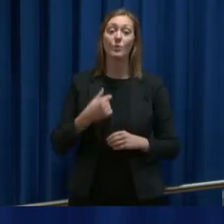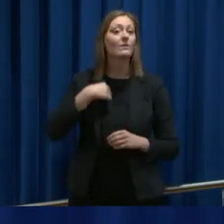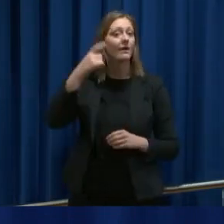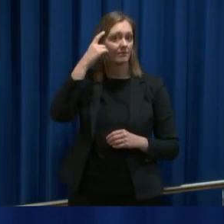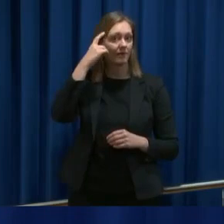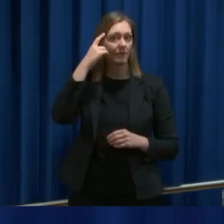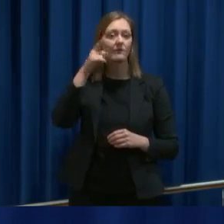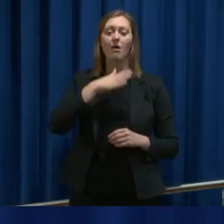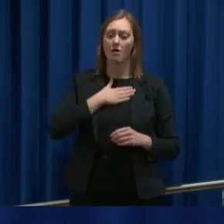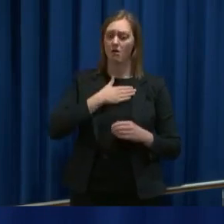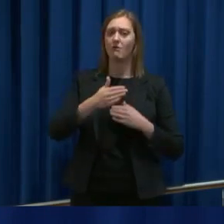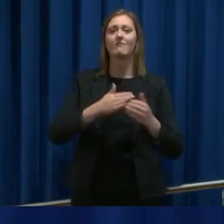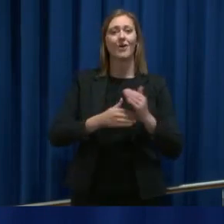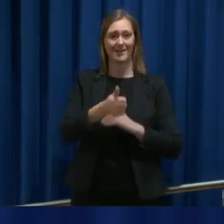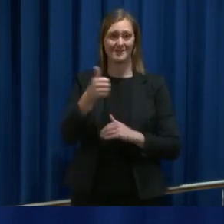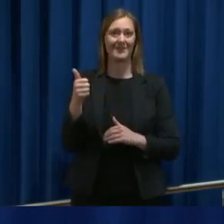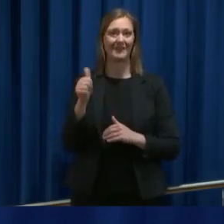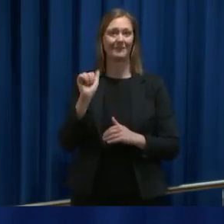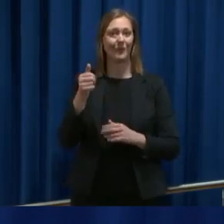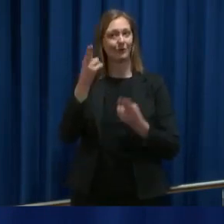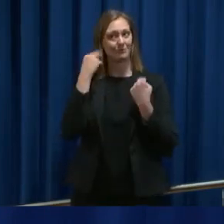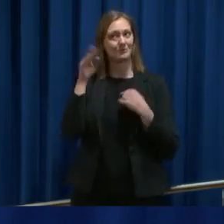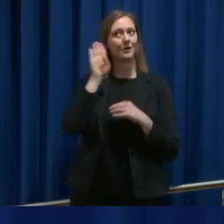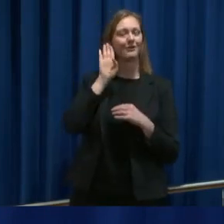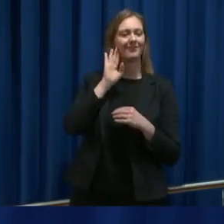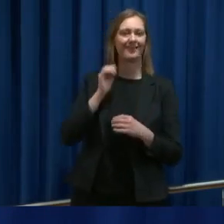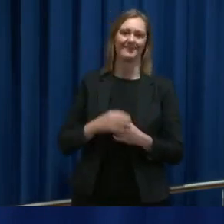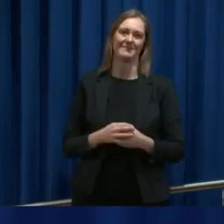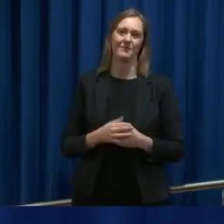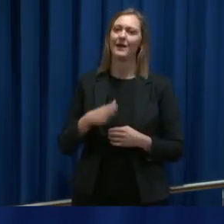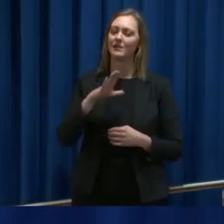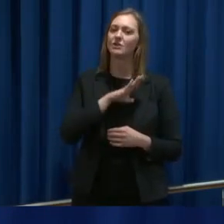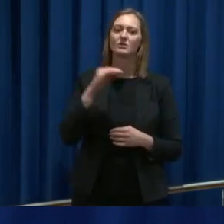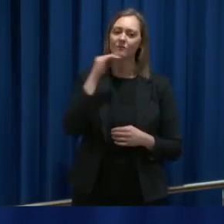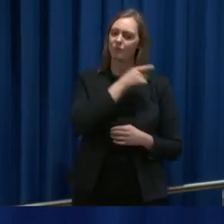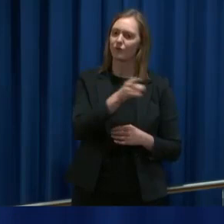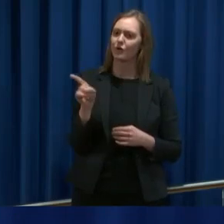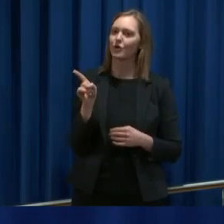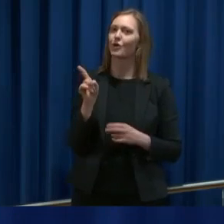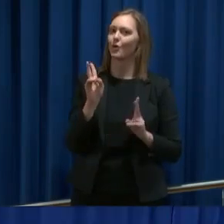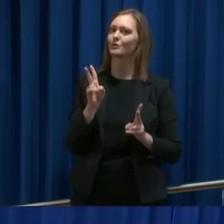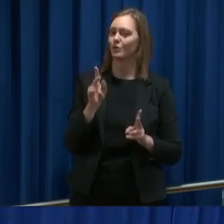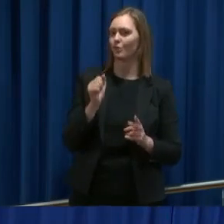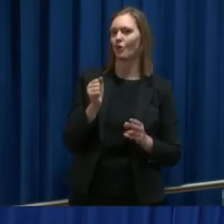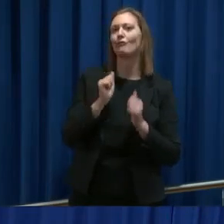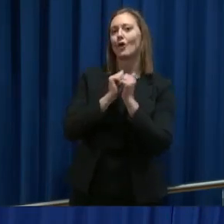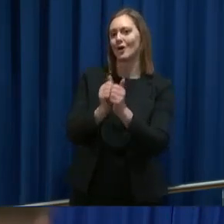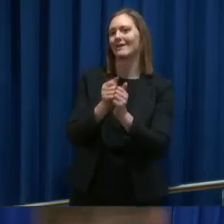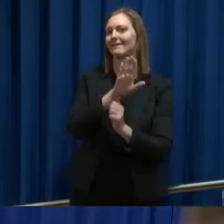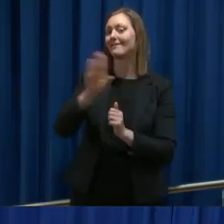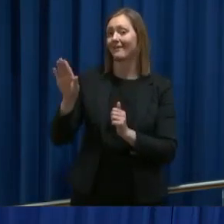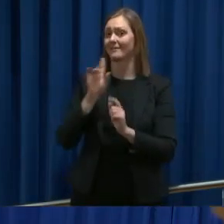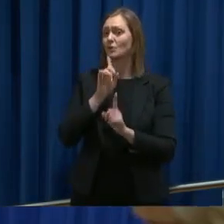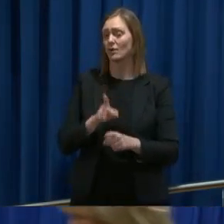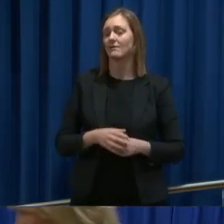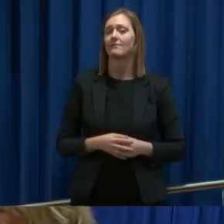at vi har faglige myndigheter for at vi skal lytte til dem. Og det synes jeg også folk med fine hytter skal gjøre. Da er det Dagbladet.